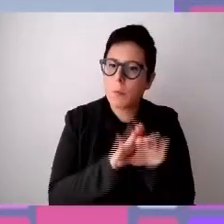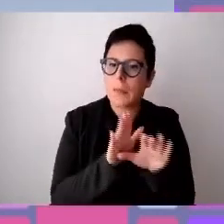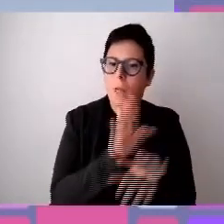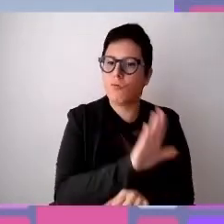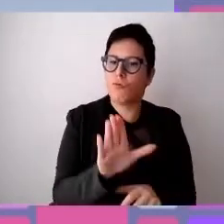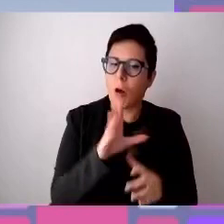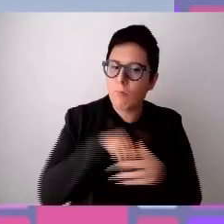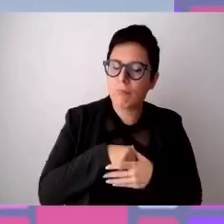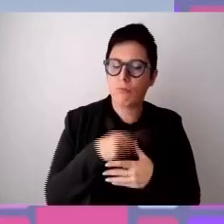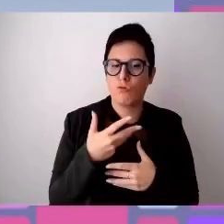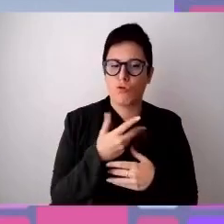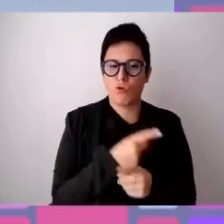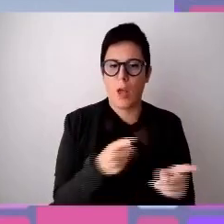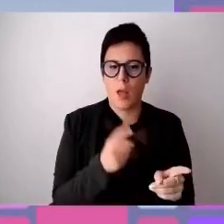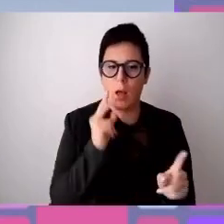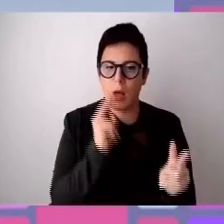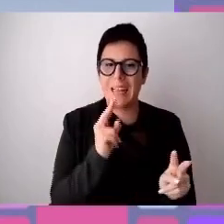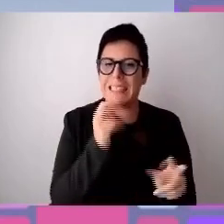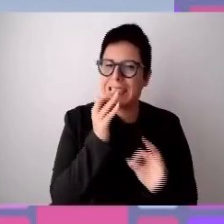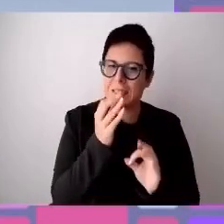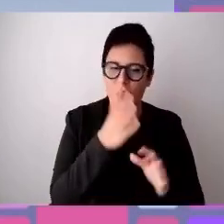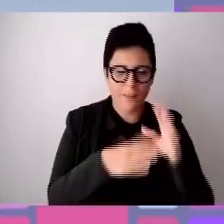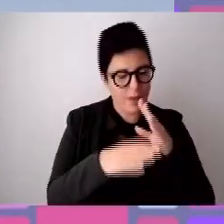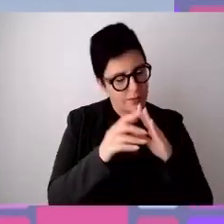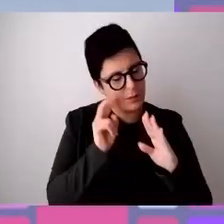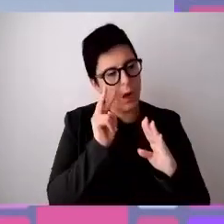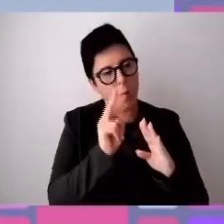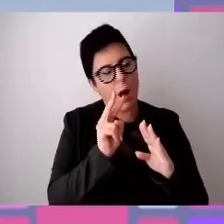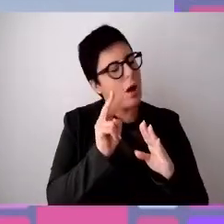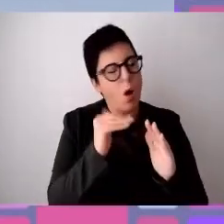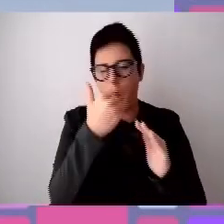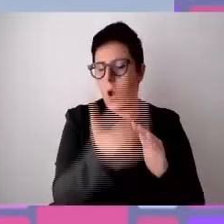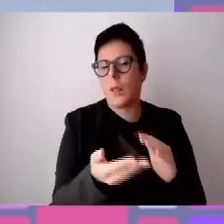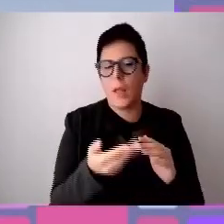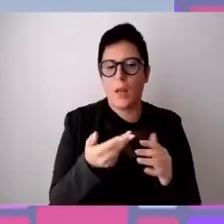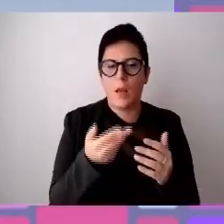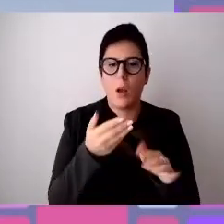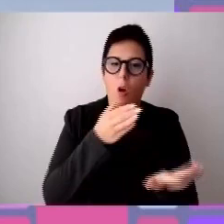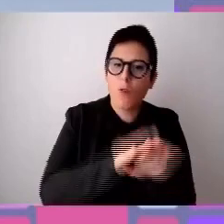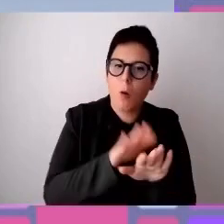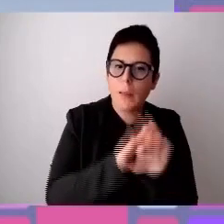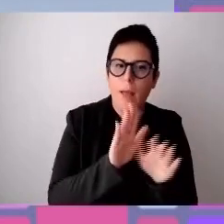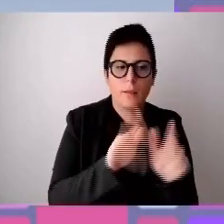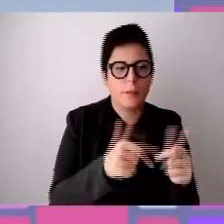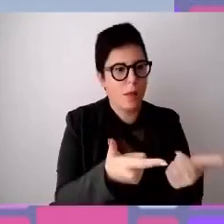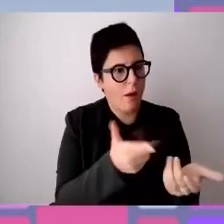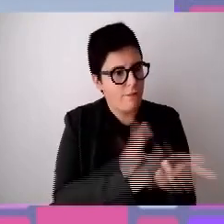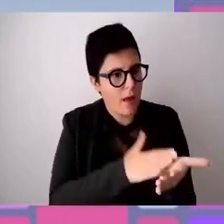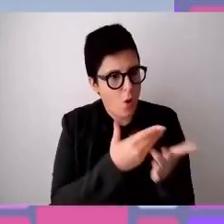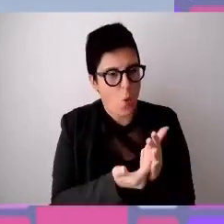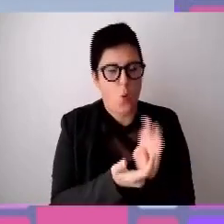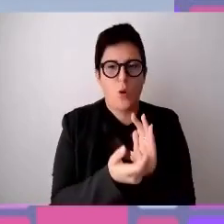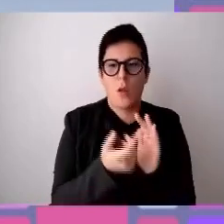caratteristiche, andando oltre all'invalidità, ma valorizzando le competenze, il loro modo di essere,